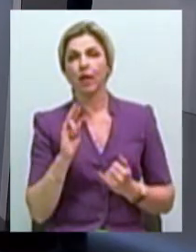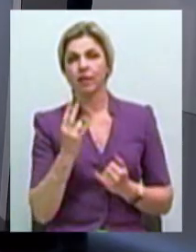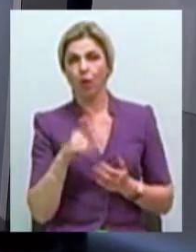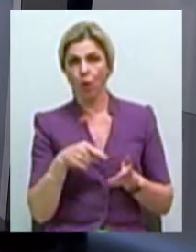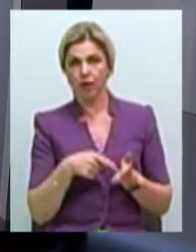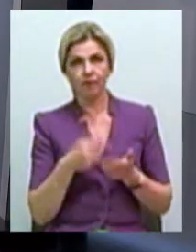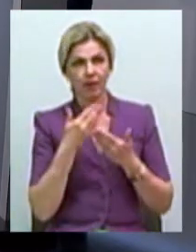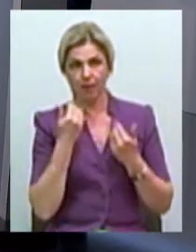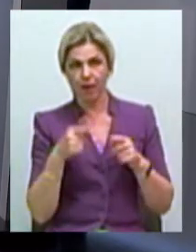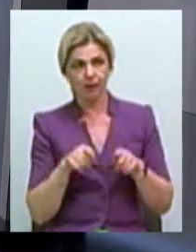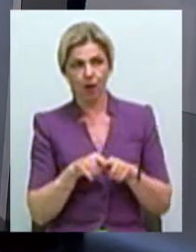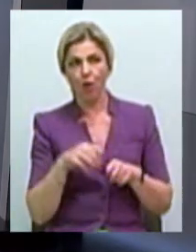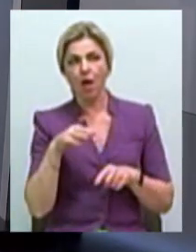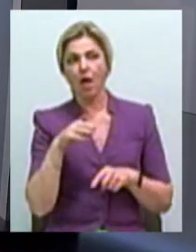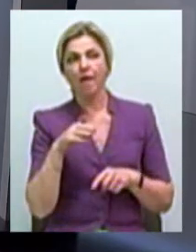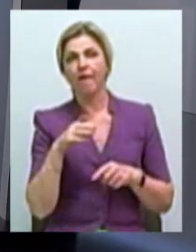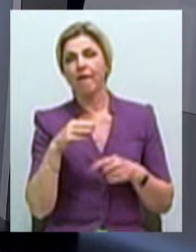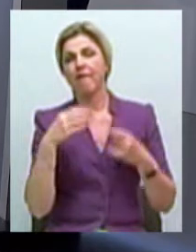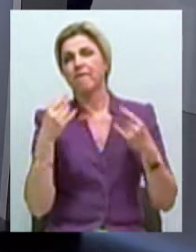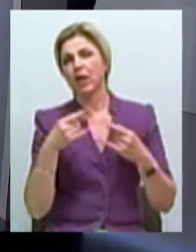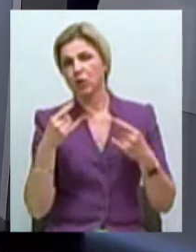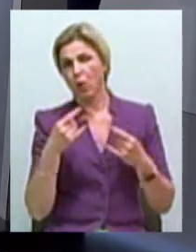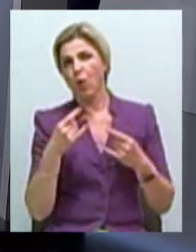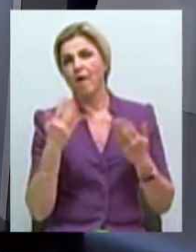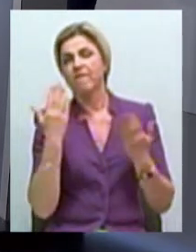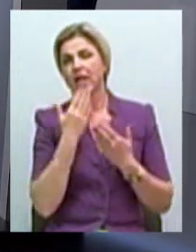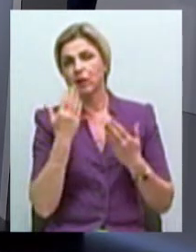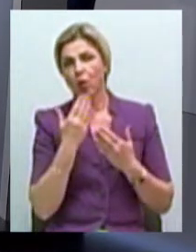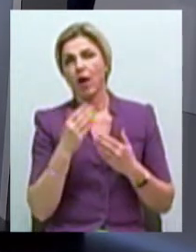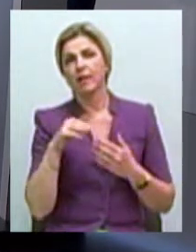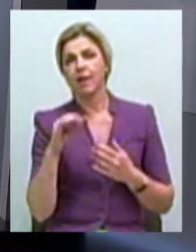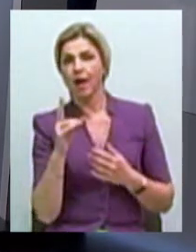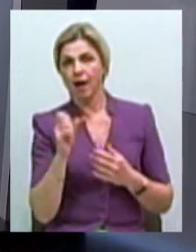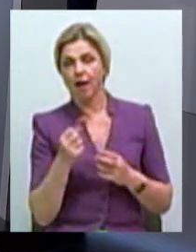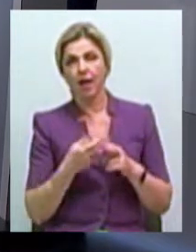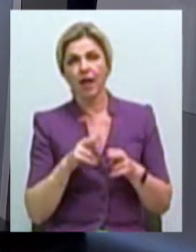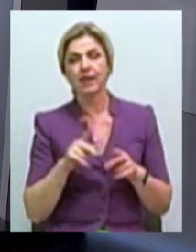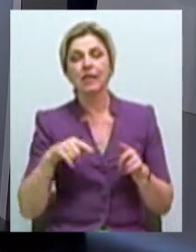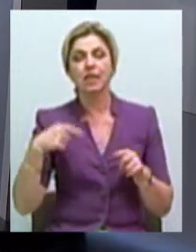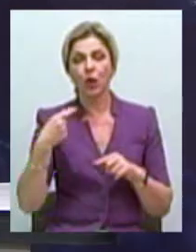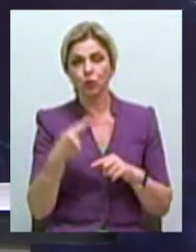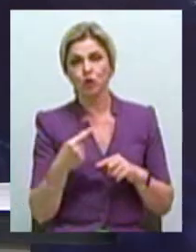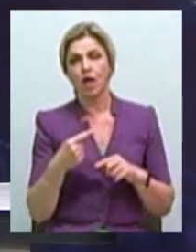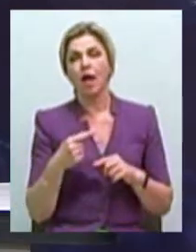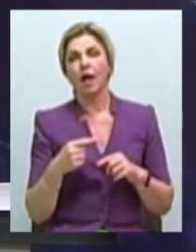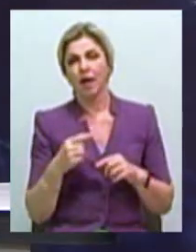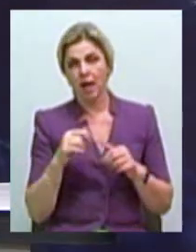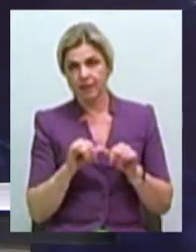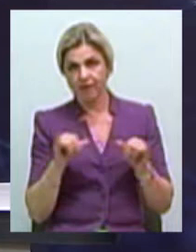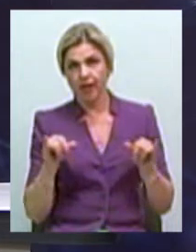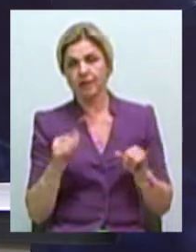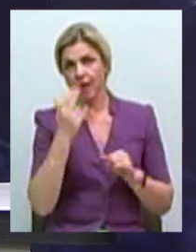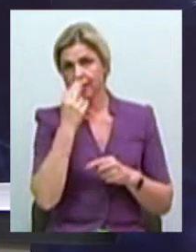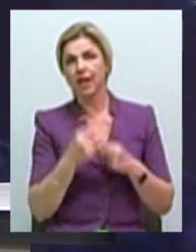немає медіатеки? в Миколаїві медіатеки немає. В принципі, медіатека – це слідний етап розвиття традиційних